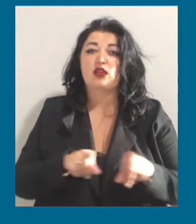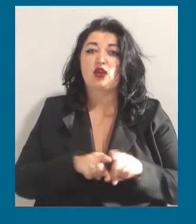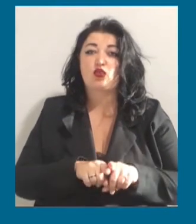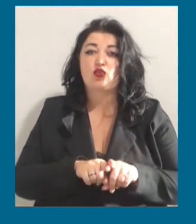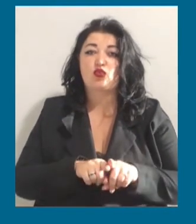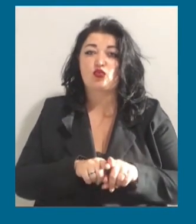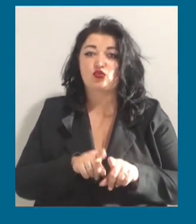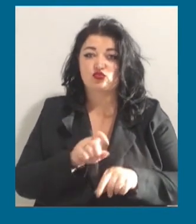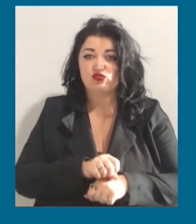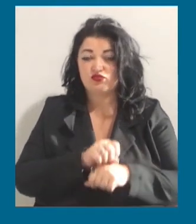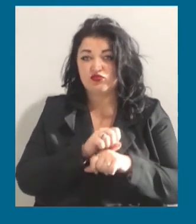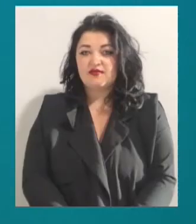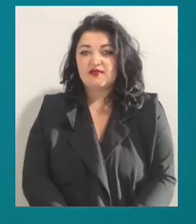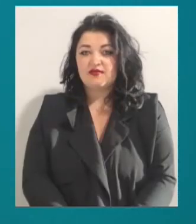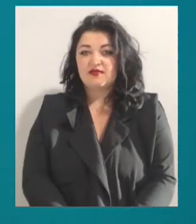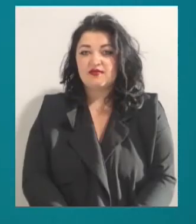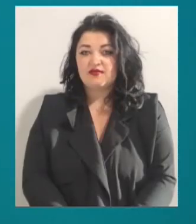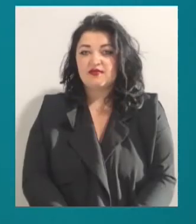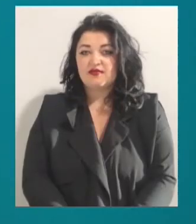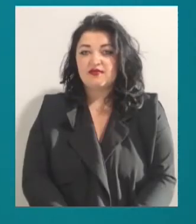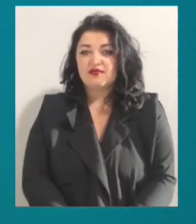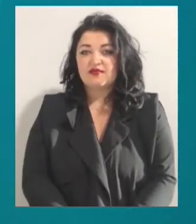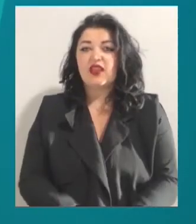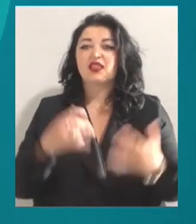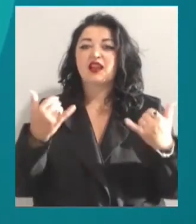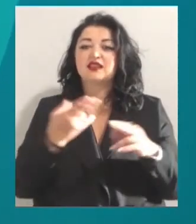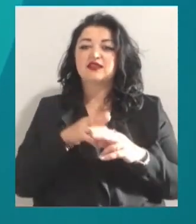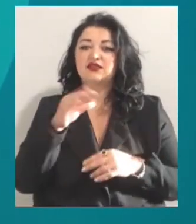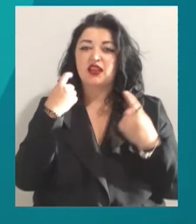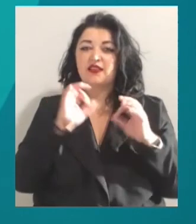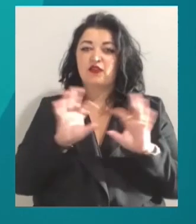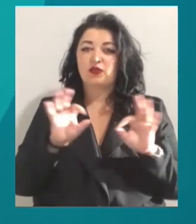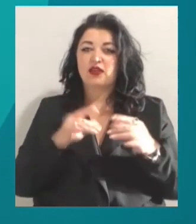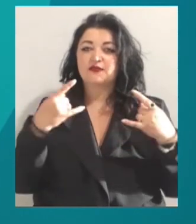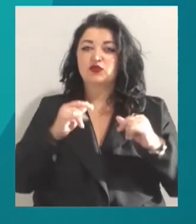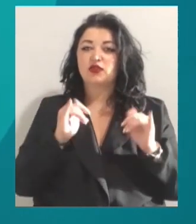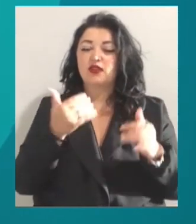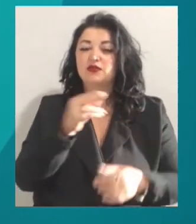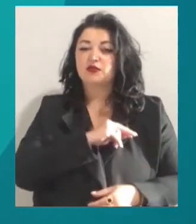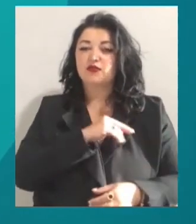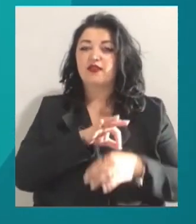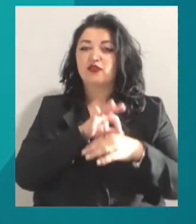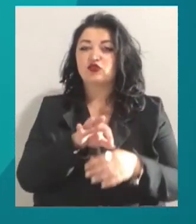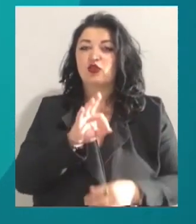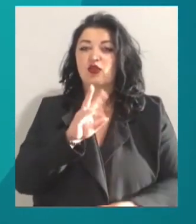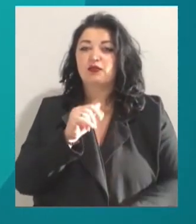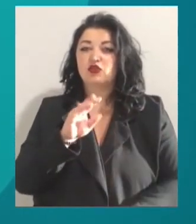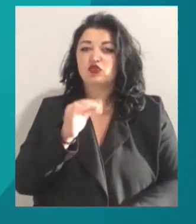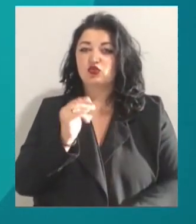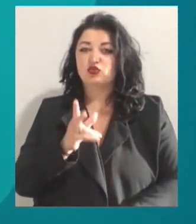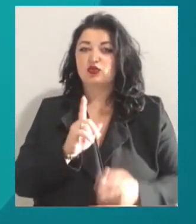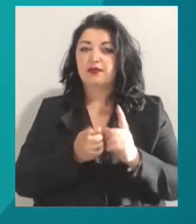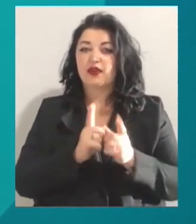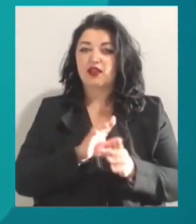звернення до Кабміну. Наразі це вся інформація. В студії для вас працювала ведуча Ольга Міщук,